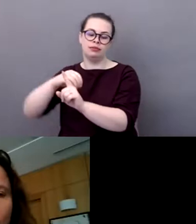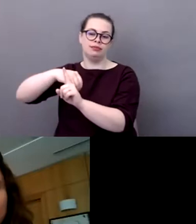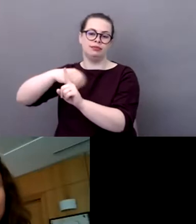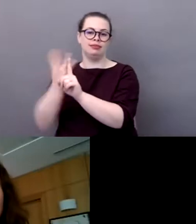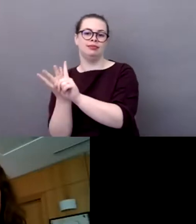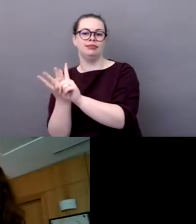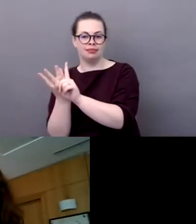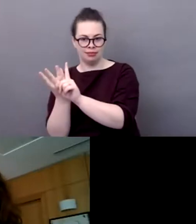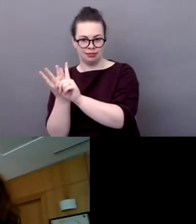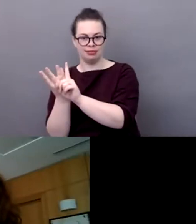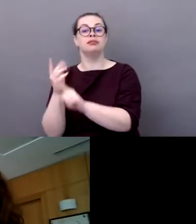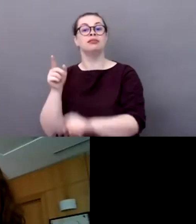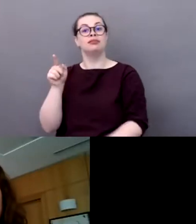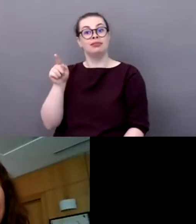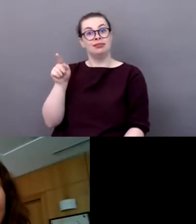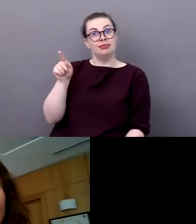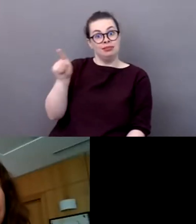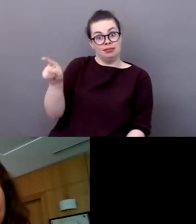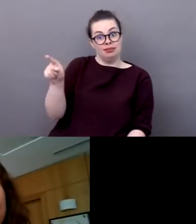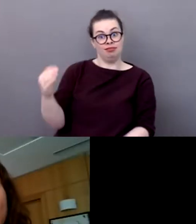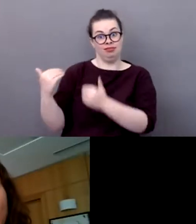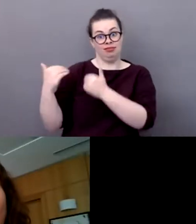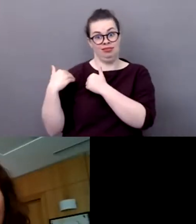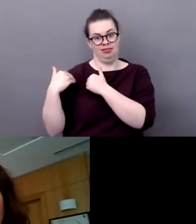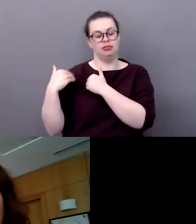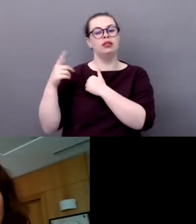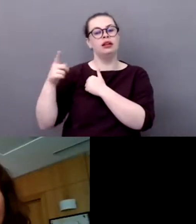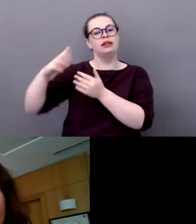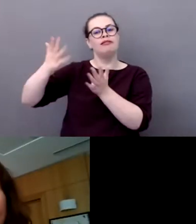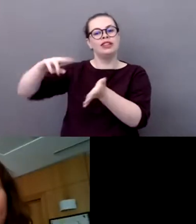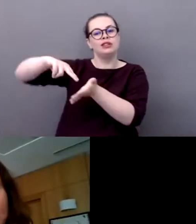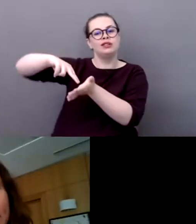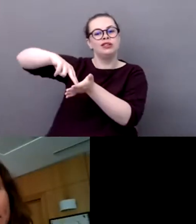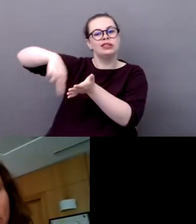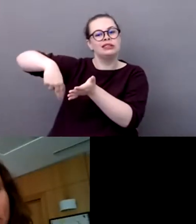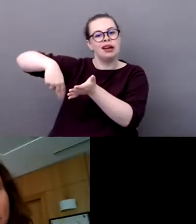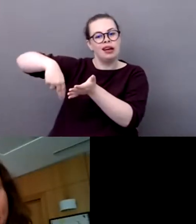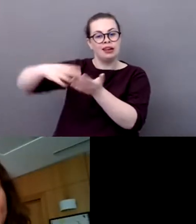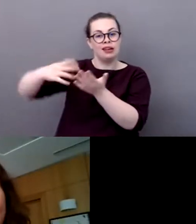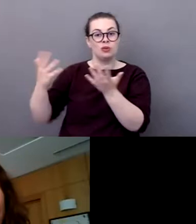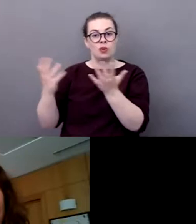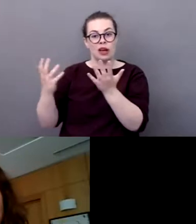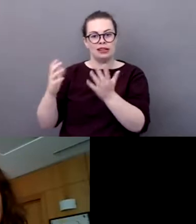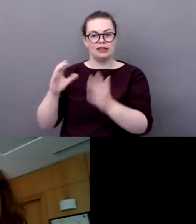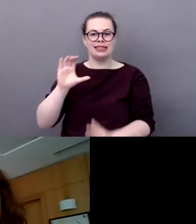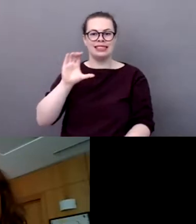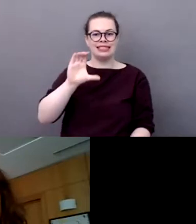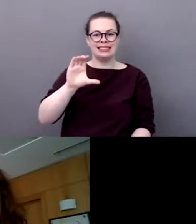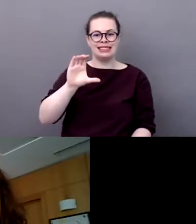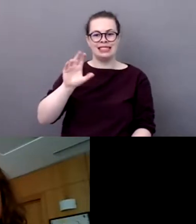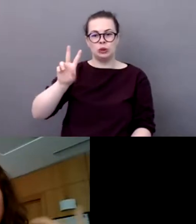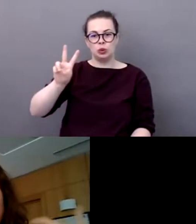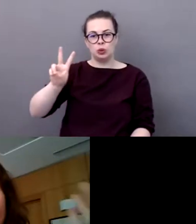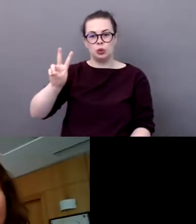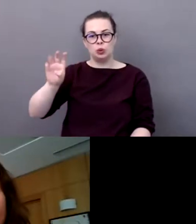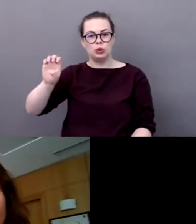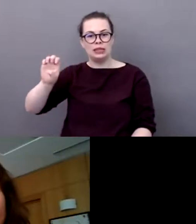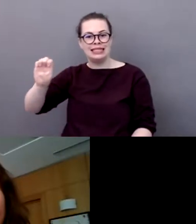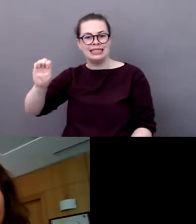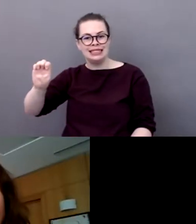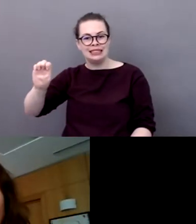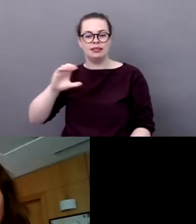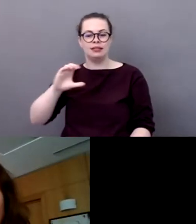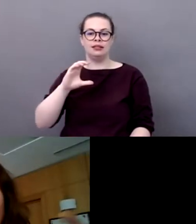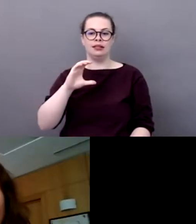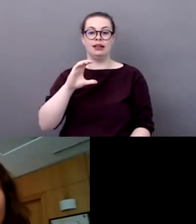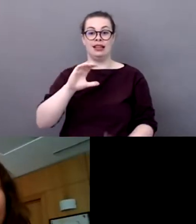écologique sur ce qu'on appelle le C2E, les contrats d'économie d'énergie, qui ont permis aux entreprises aussi